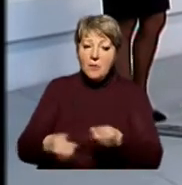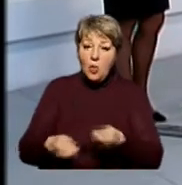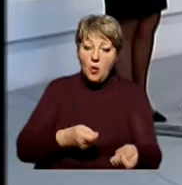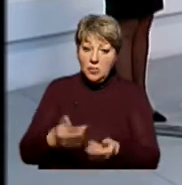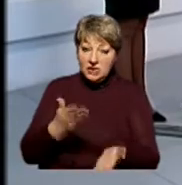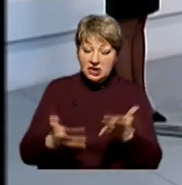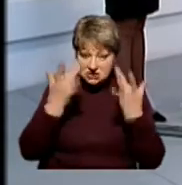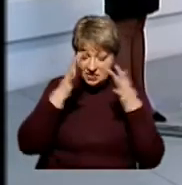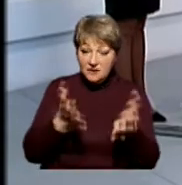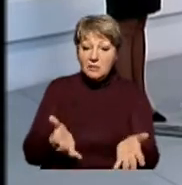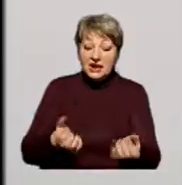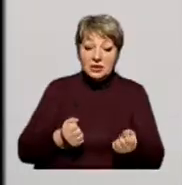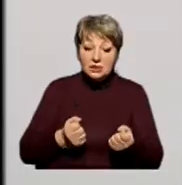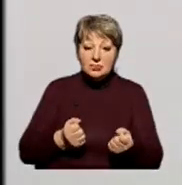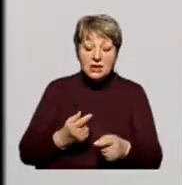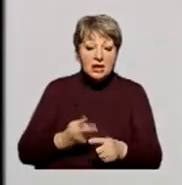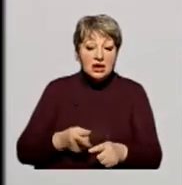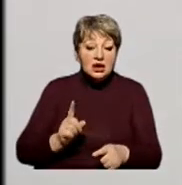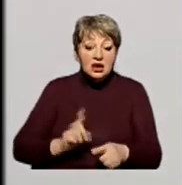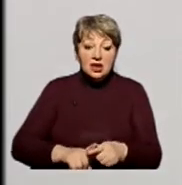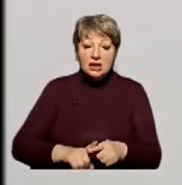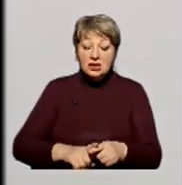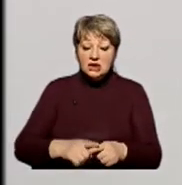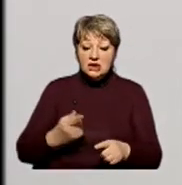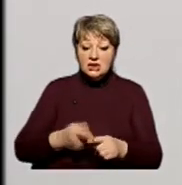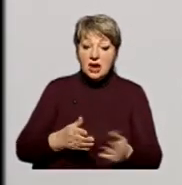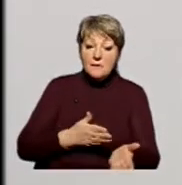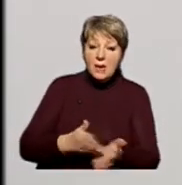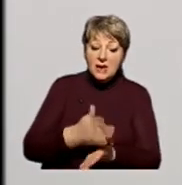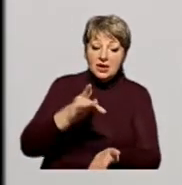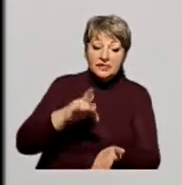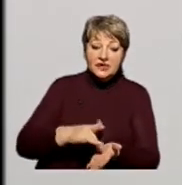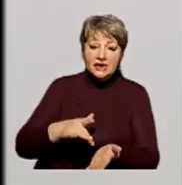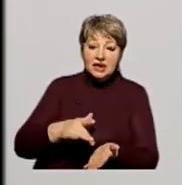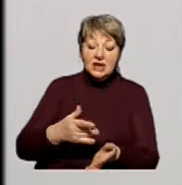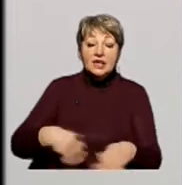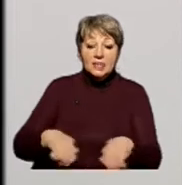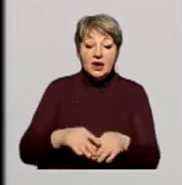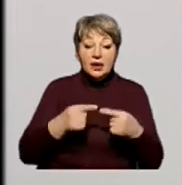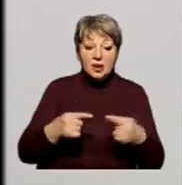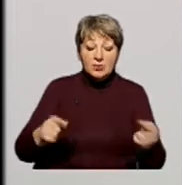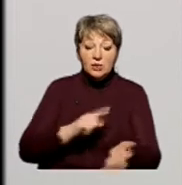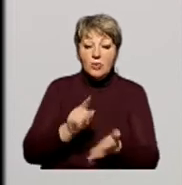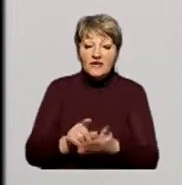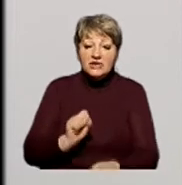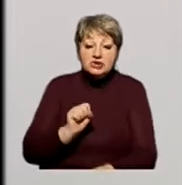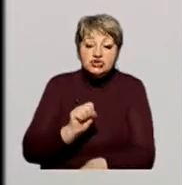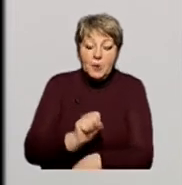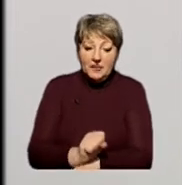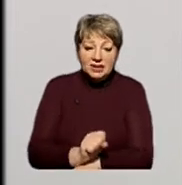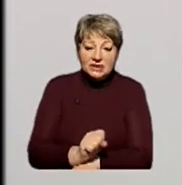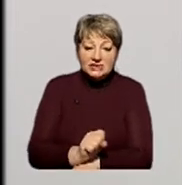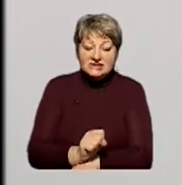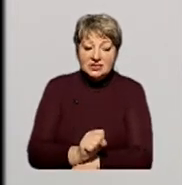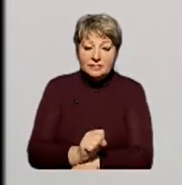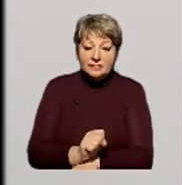його прийняття – це тотальний відкат від політики децентралізації. Тому такі речі повинні зупинятися. І